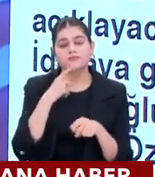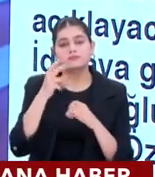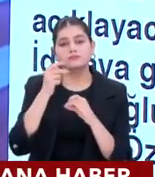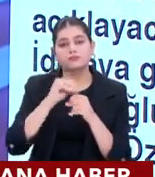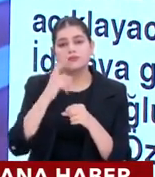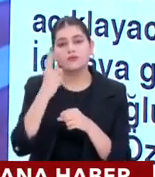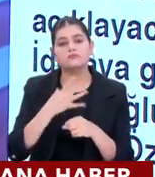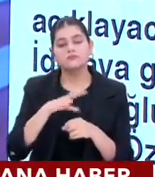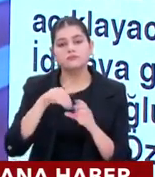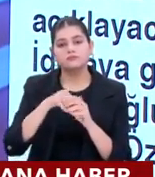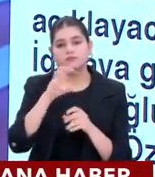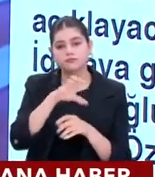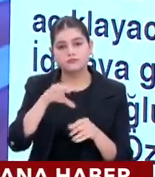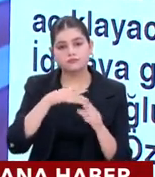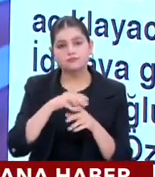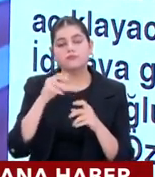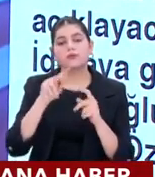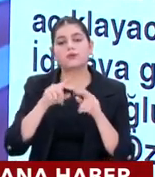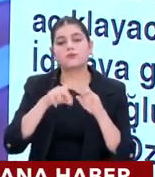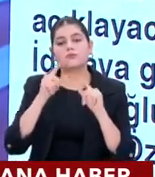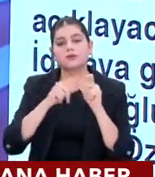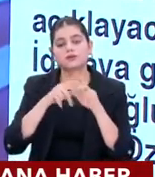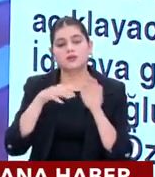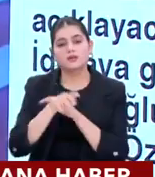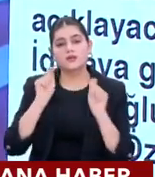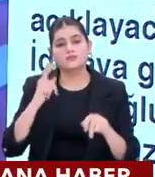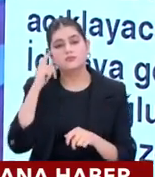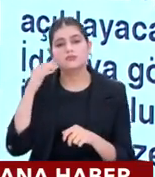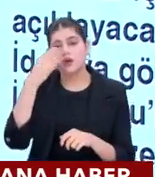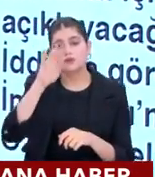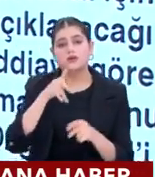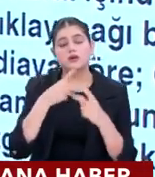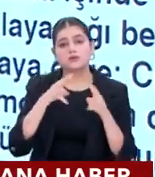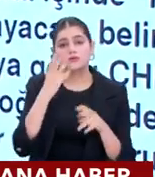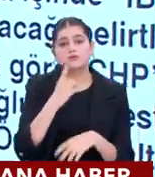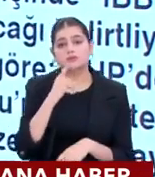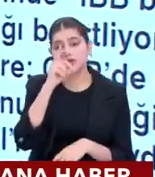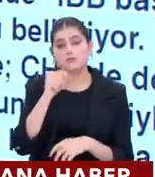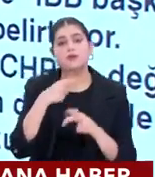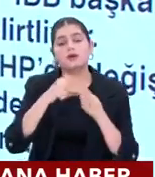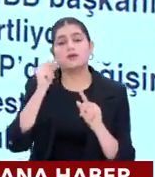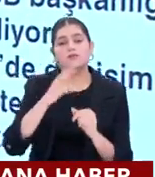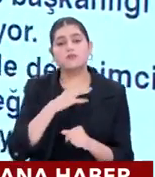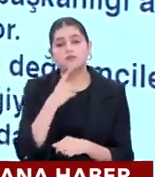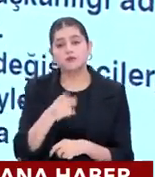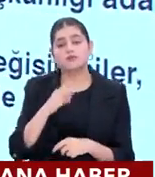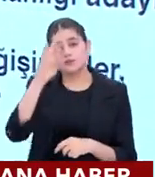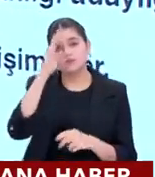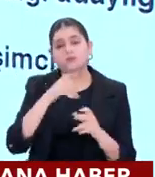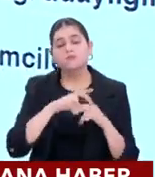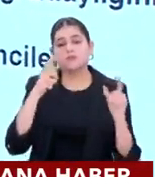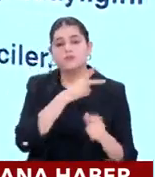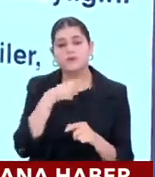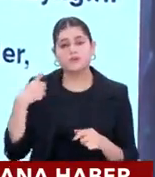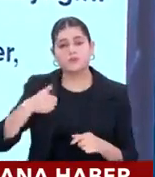Özel'in ilk olarak seçim bölgesi Manisa'ya gideceği konuşuluyor. Peki adaylığını açıklayacak mı? Kim? İmamoğlu. İstanbul Büyükşehir